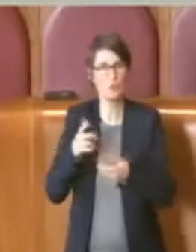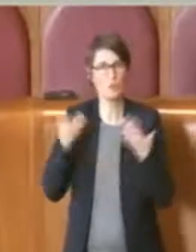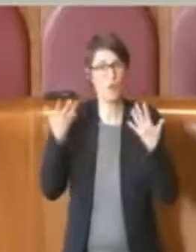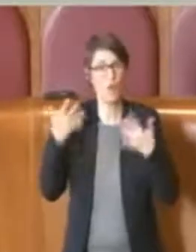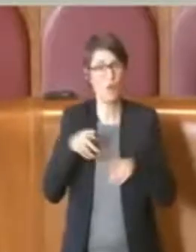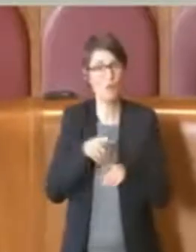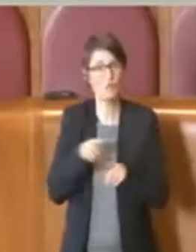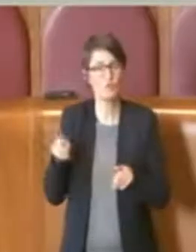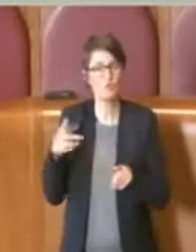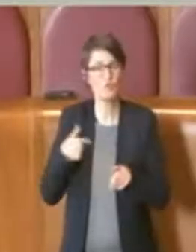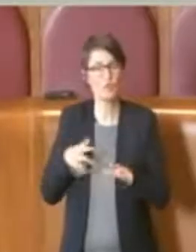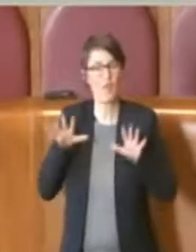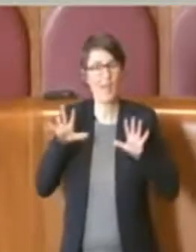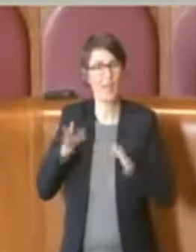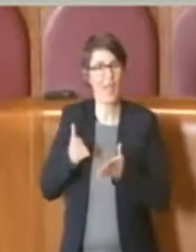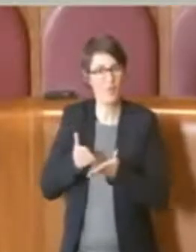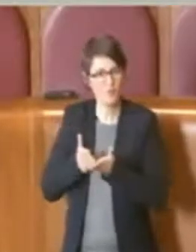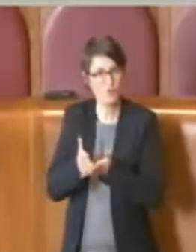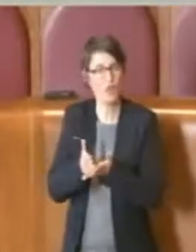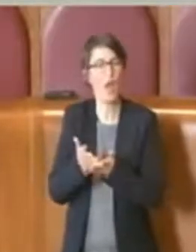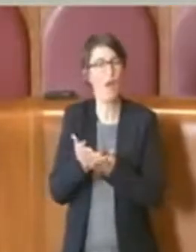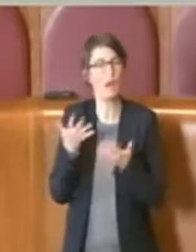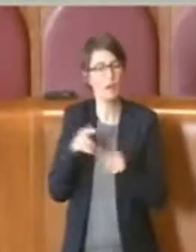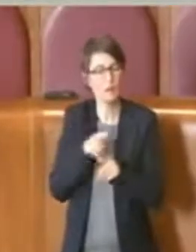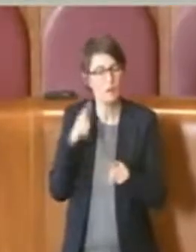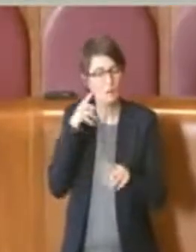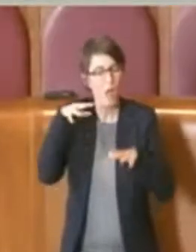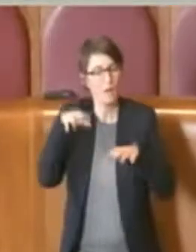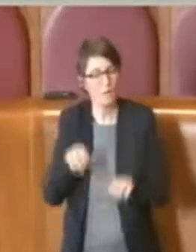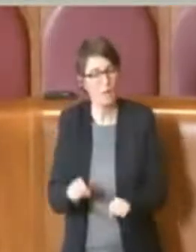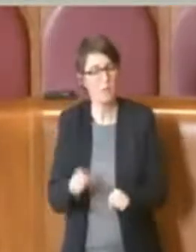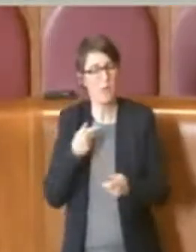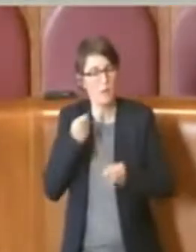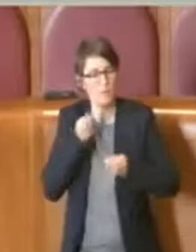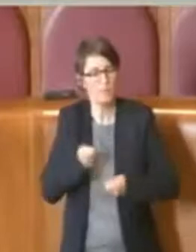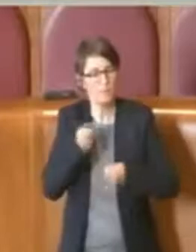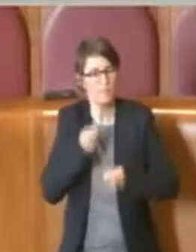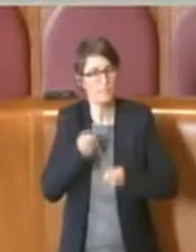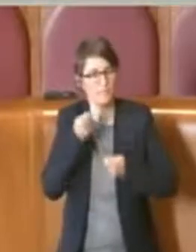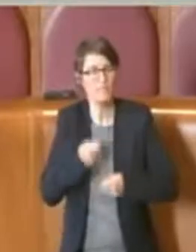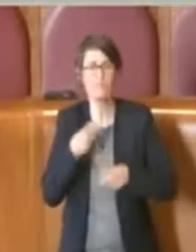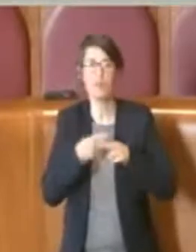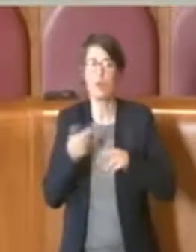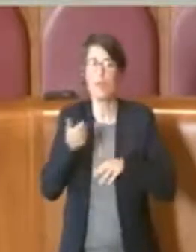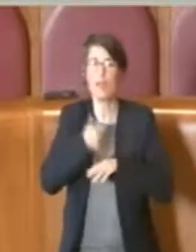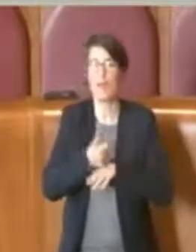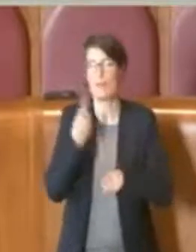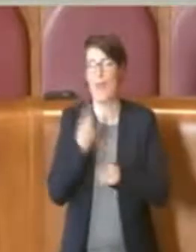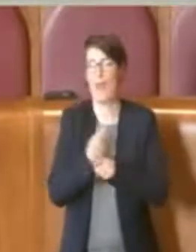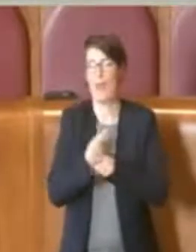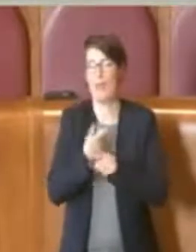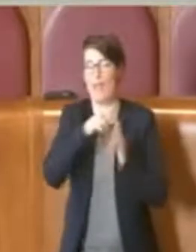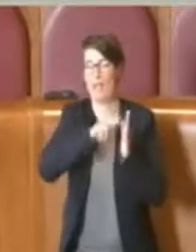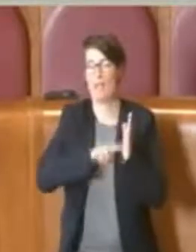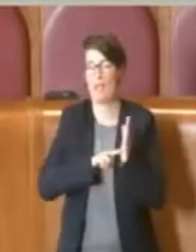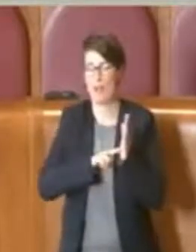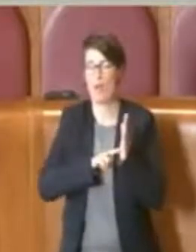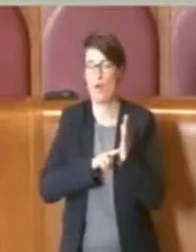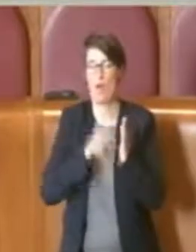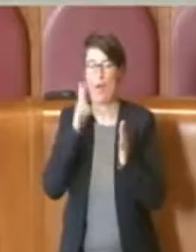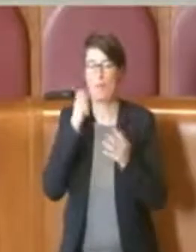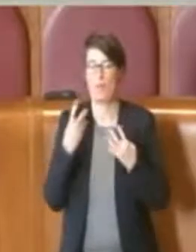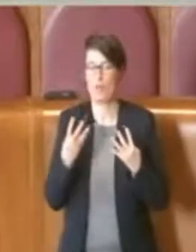anni si impegnano perché Roma Capitale si doti di un regolamento del verde. Ci sono